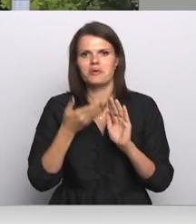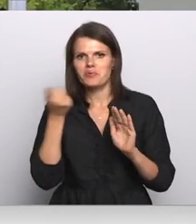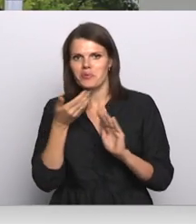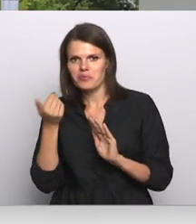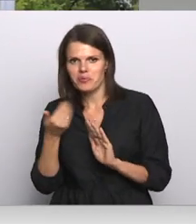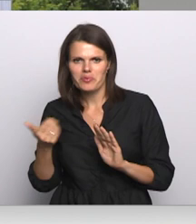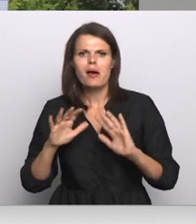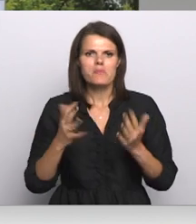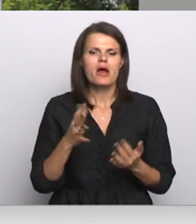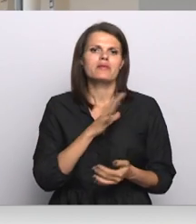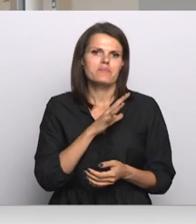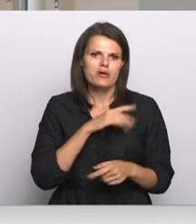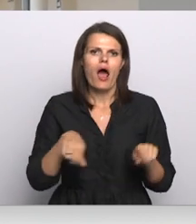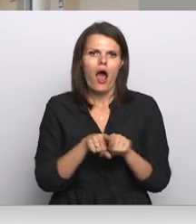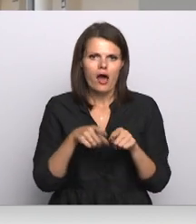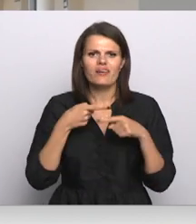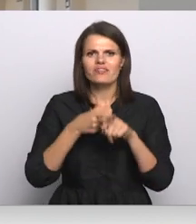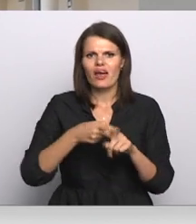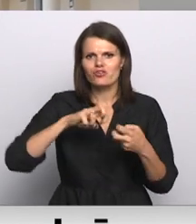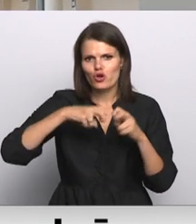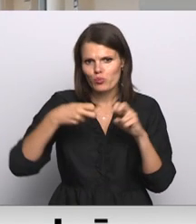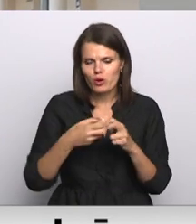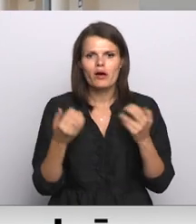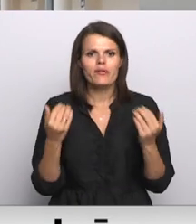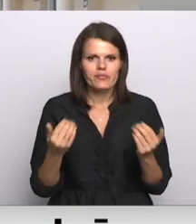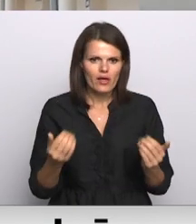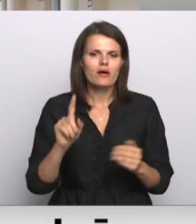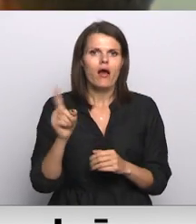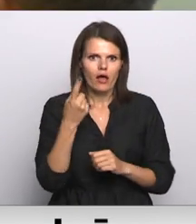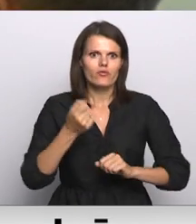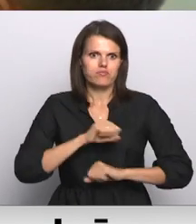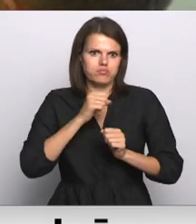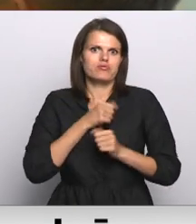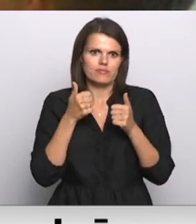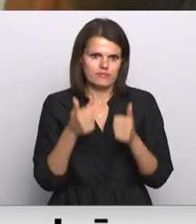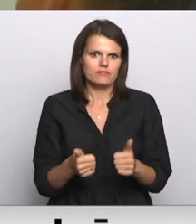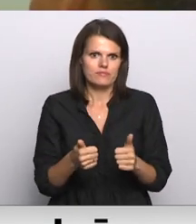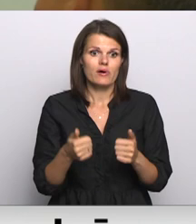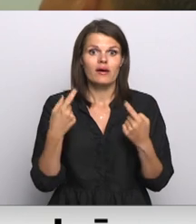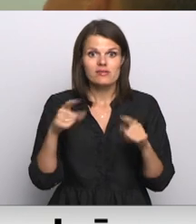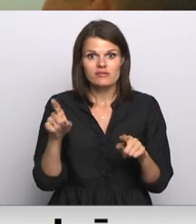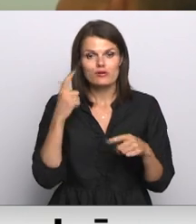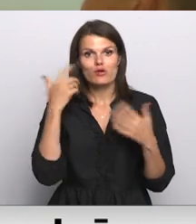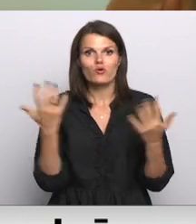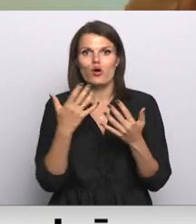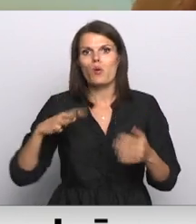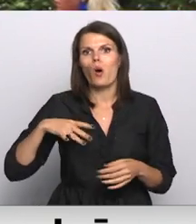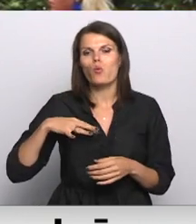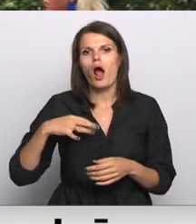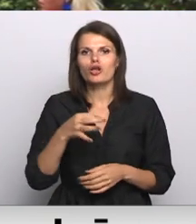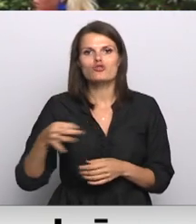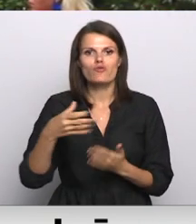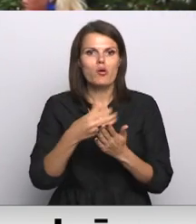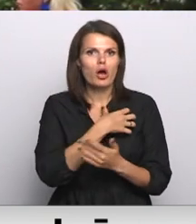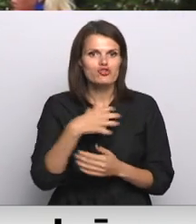ir bijuši arī tehniskas problēmas. Šobrīd Liepais autobusu parks atkal ir sasparojies. Citās domās gan ir ogres nodapā šaldībā,